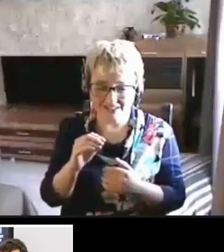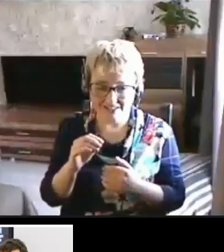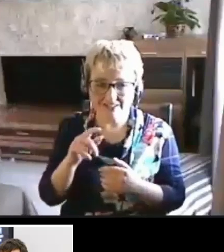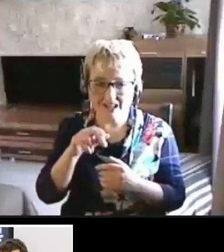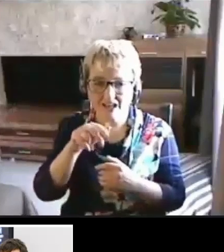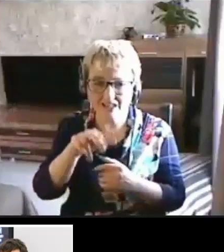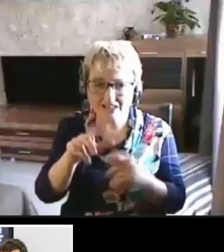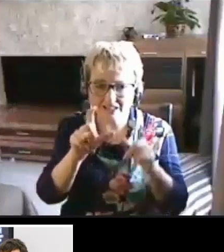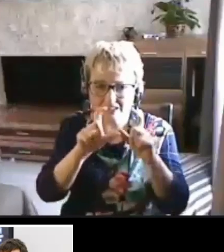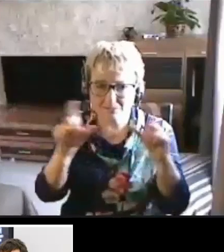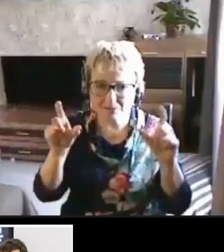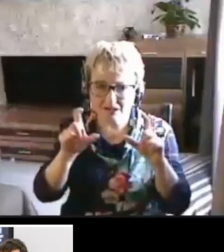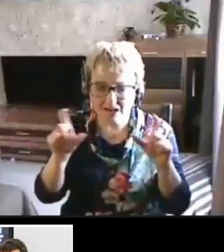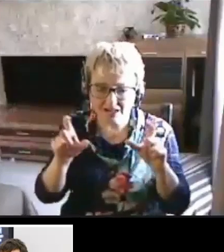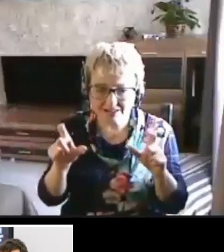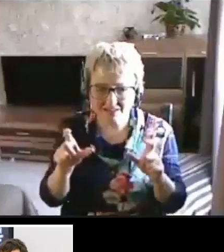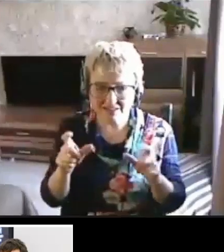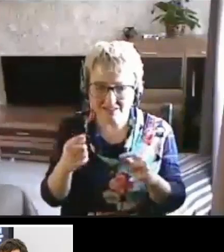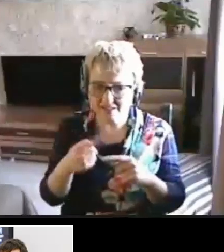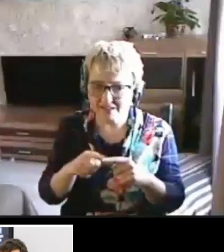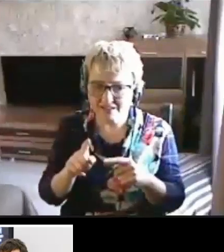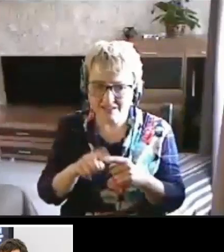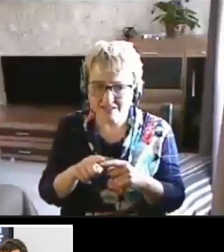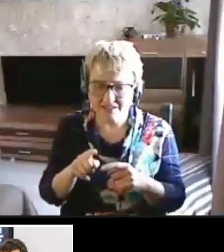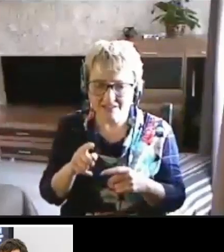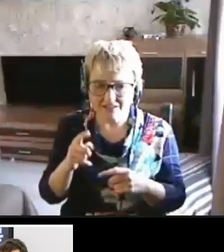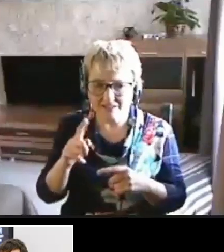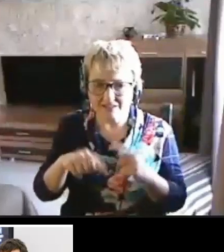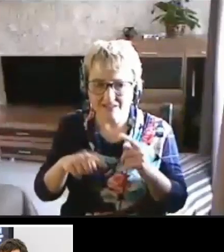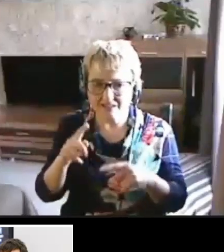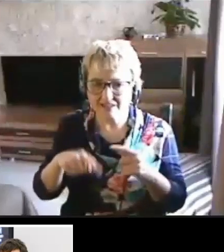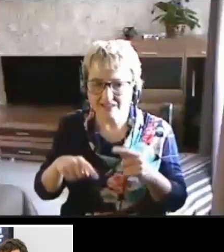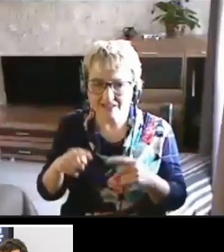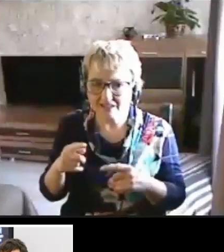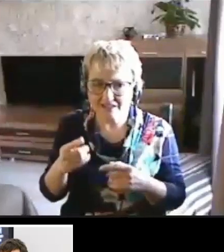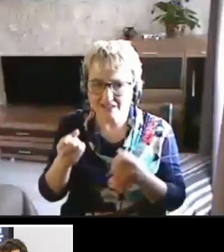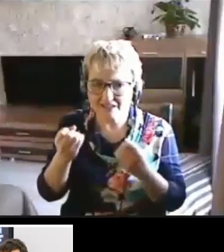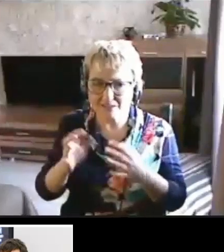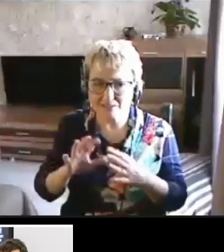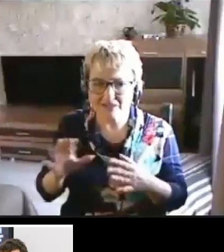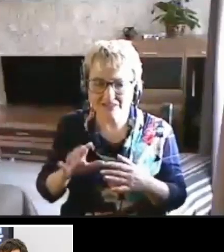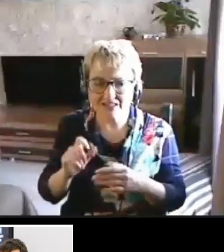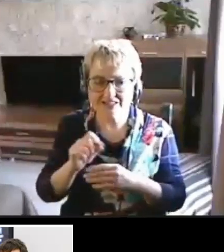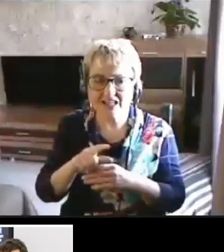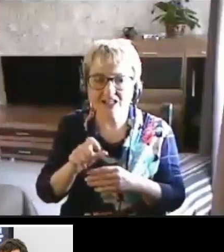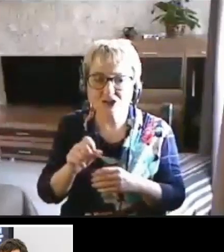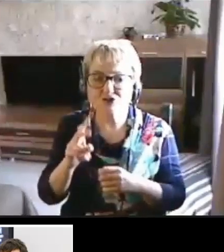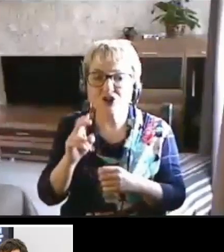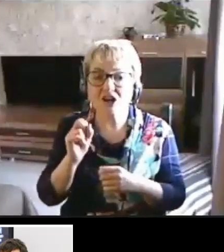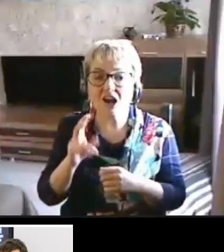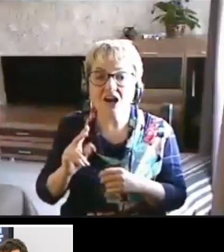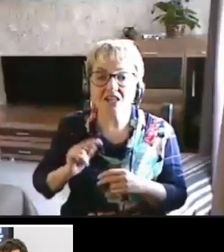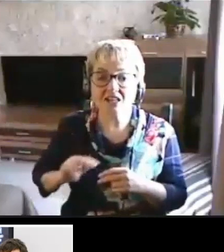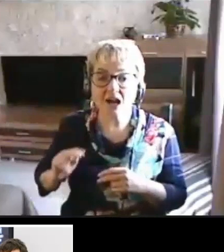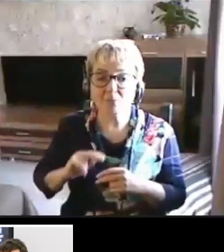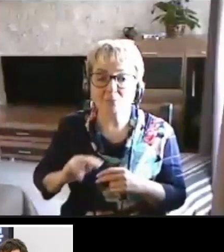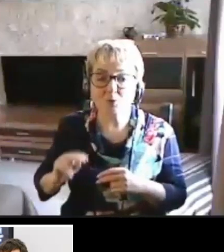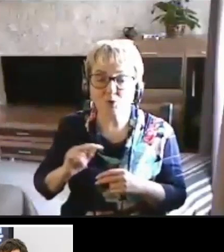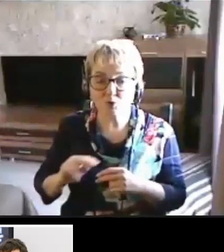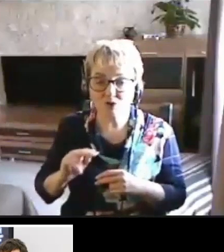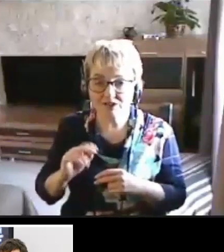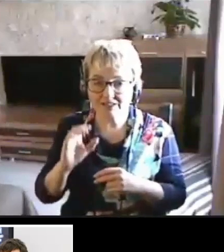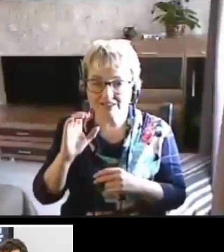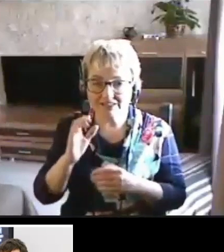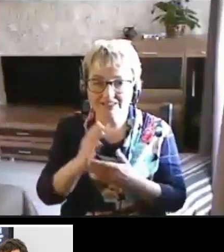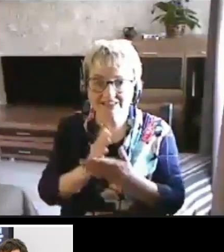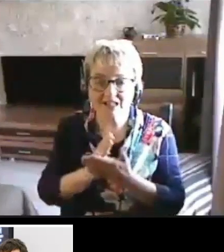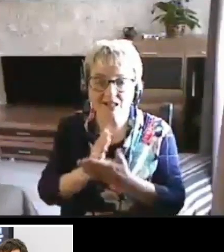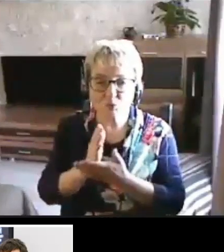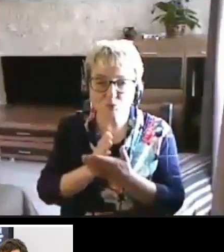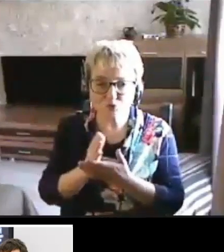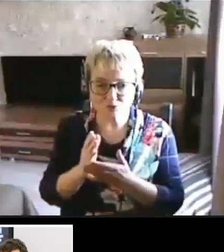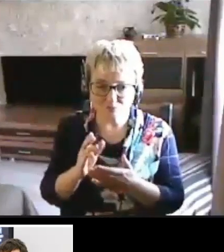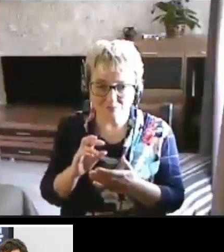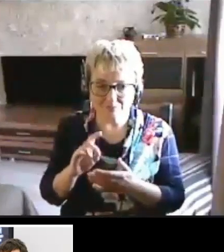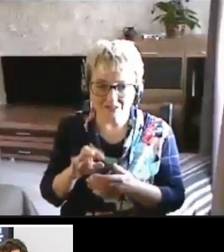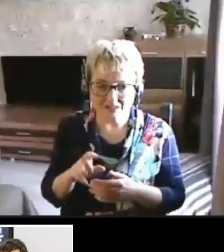магазина это, в общем и целом, некоторая непростая задача, как работают службы